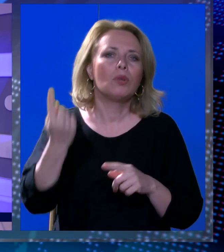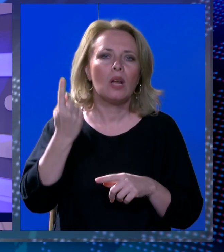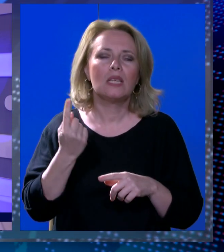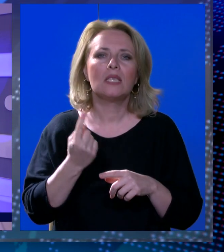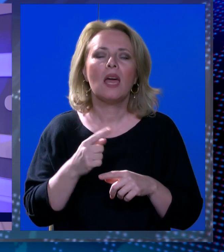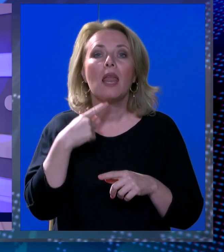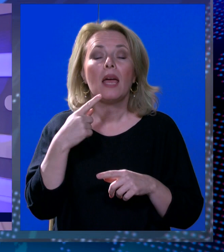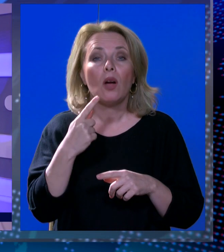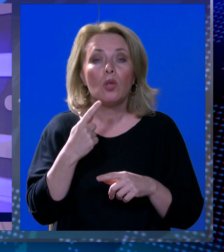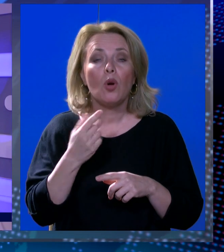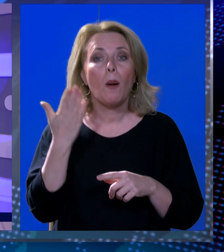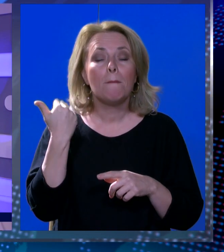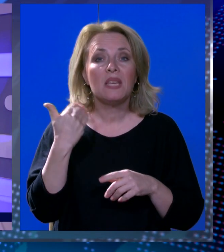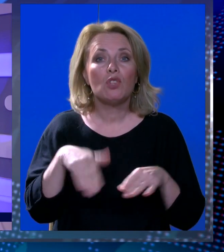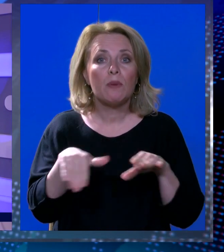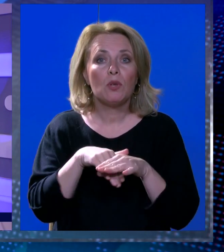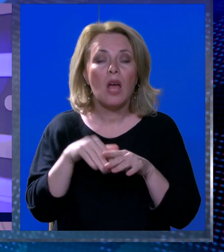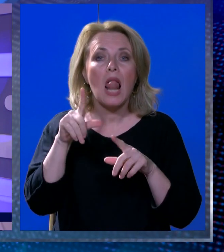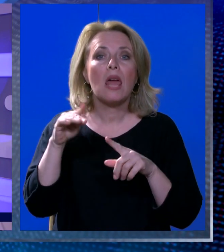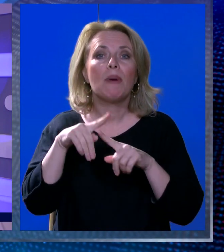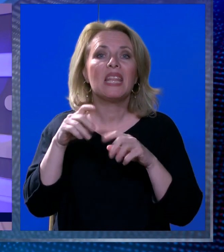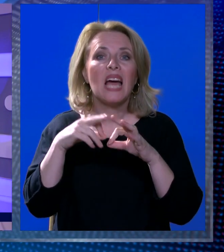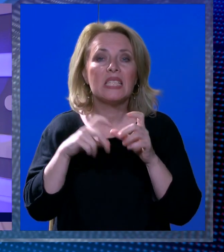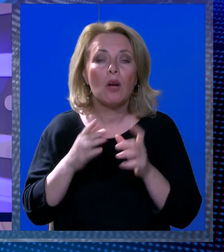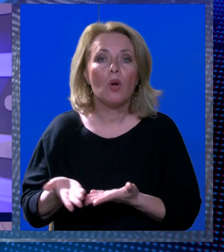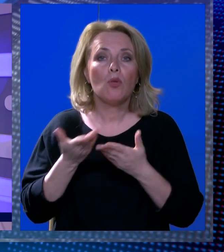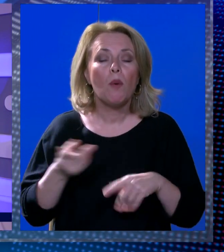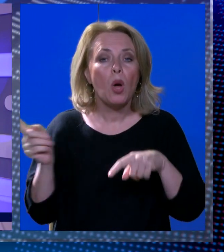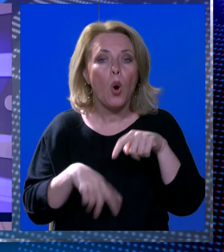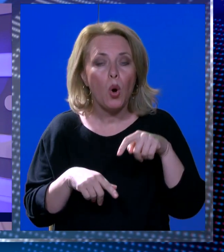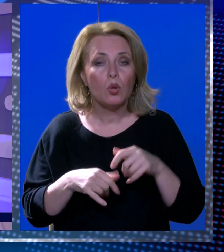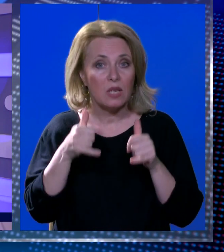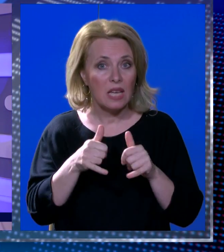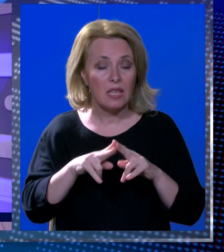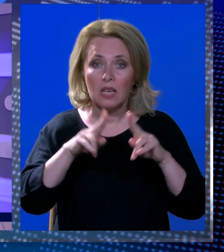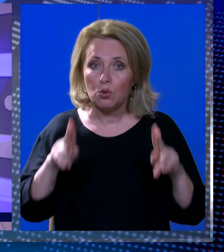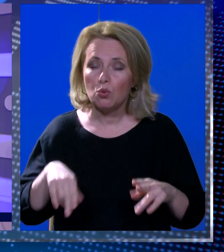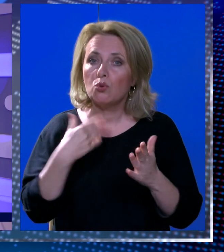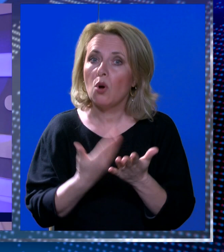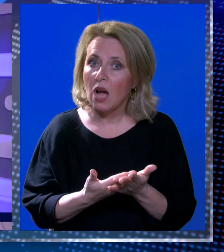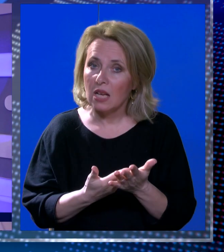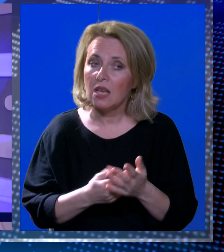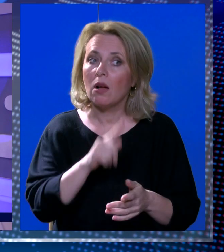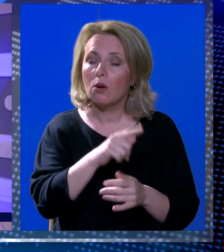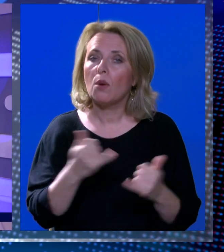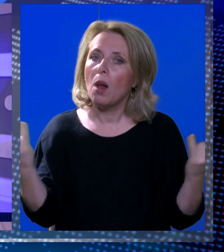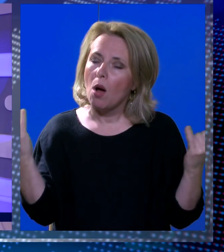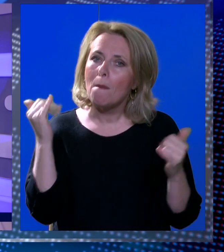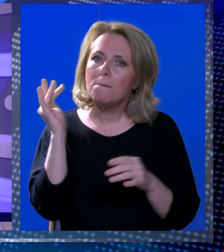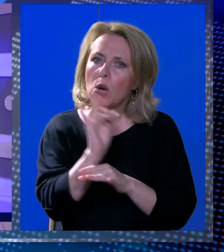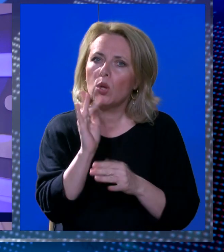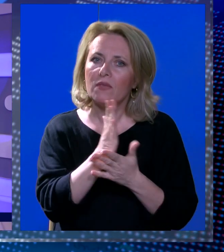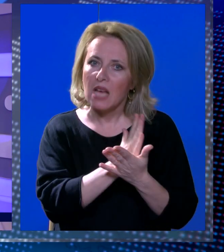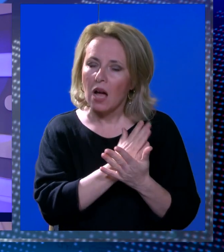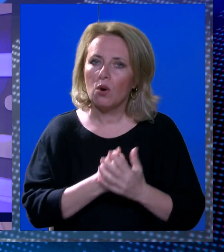Daniel Miletić, bivši djelatnik Libertasa koji je prije pet godina dobio otkaz. A sad je na sudu dokazao kako je to bilo